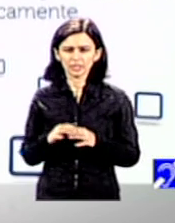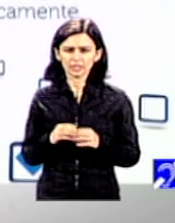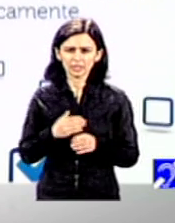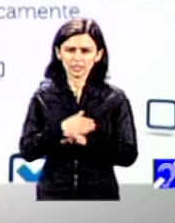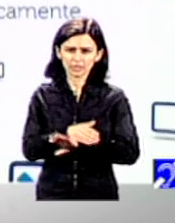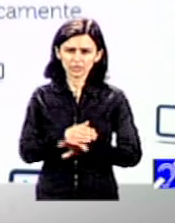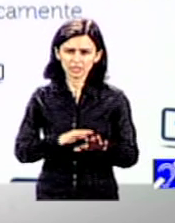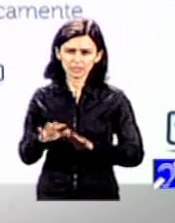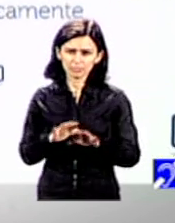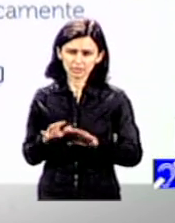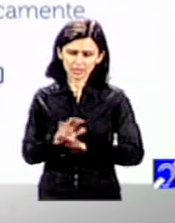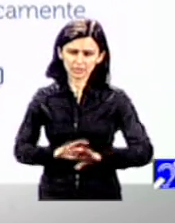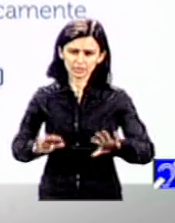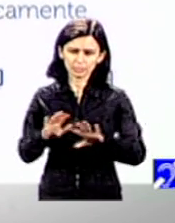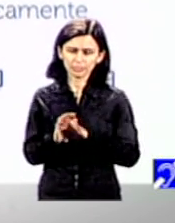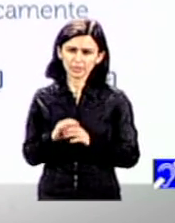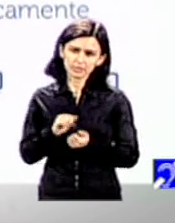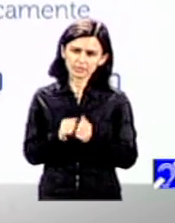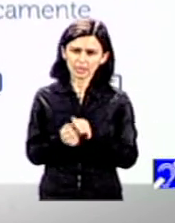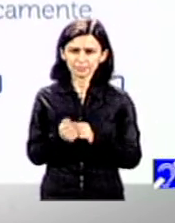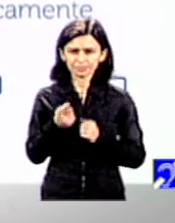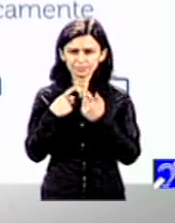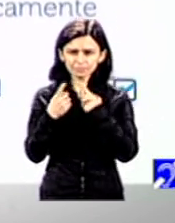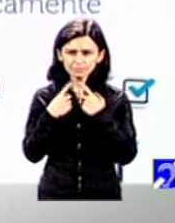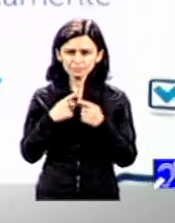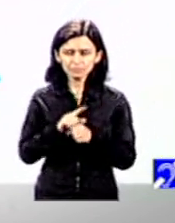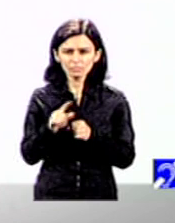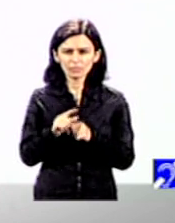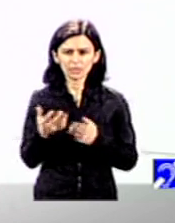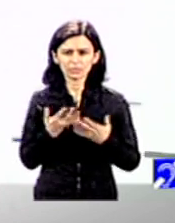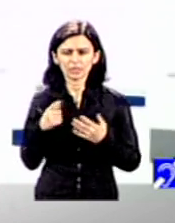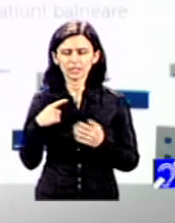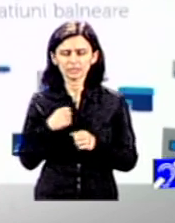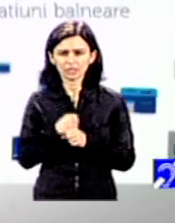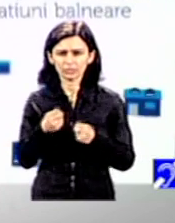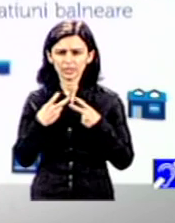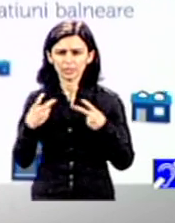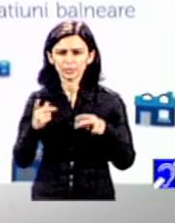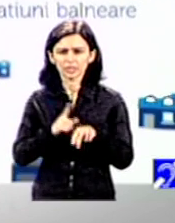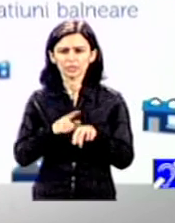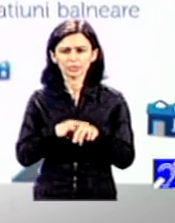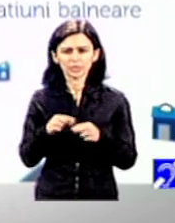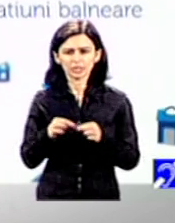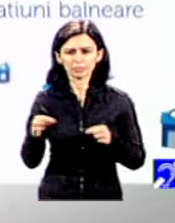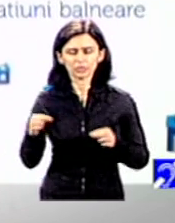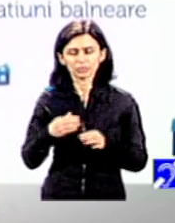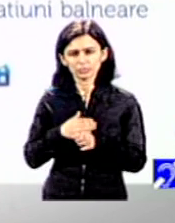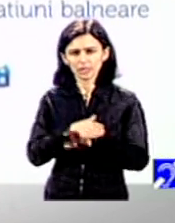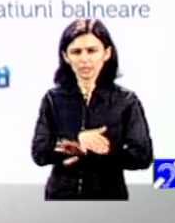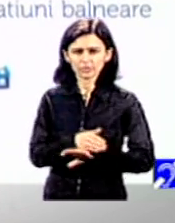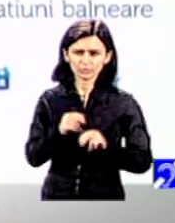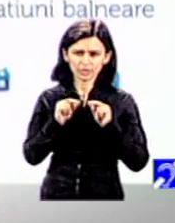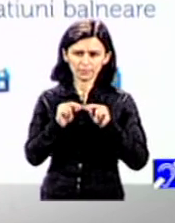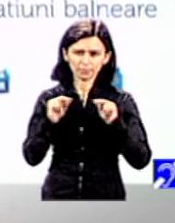acces la administrație publică, fie că discutăm de niște lucruri care sunt cruciale și pe termen lung, cum ar fi accesul la educație